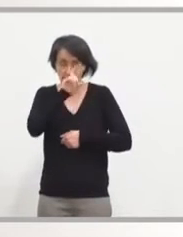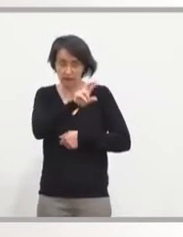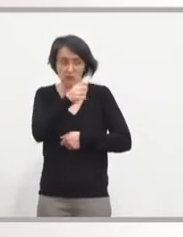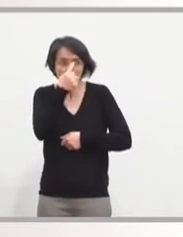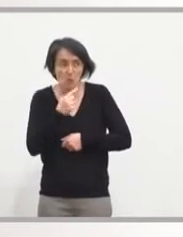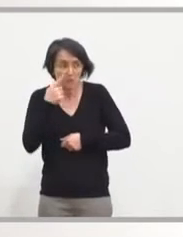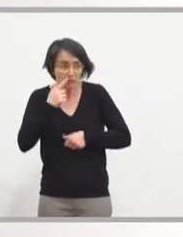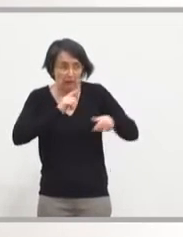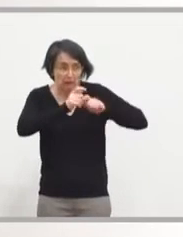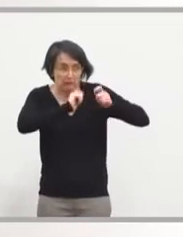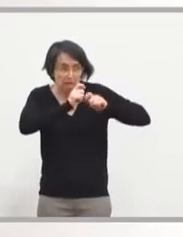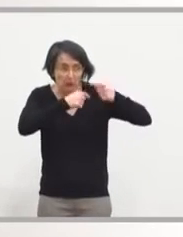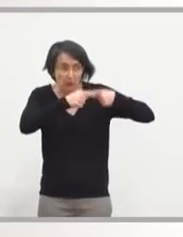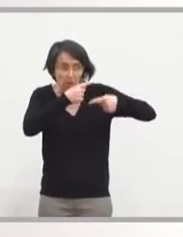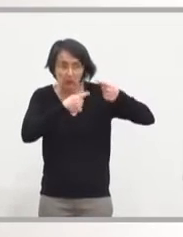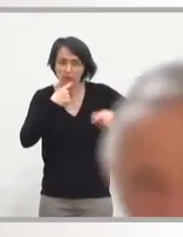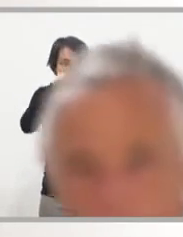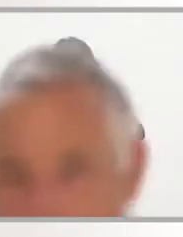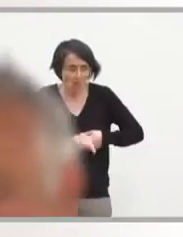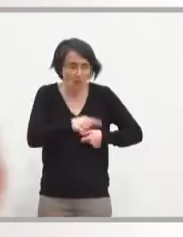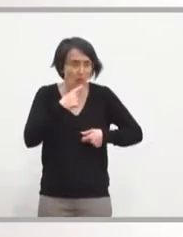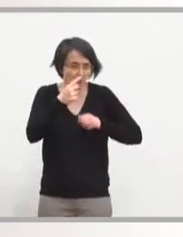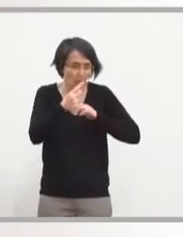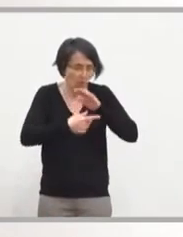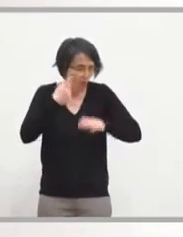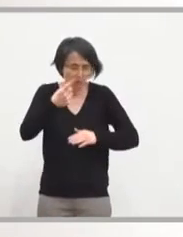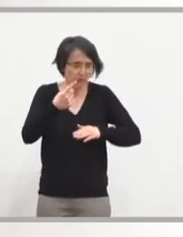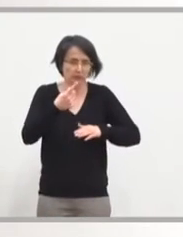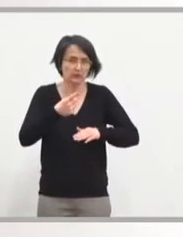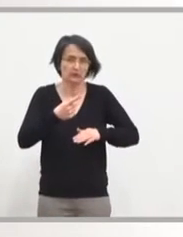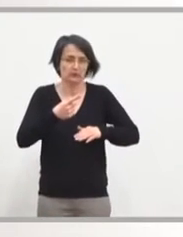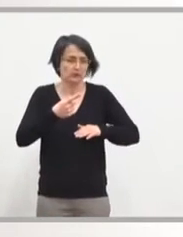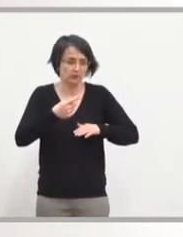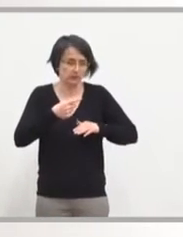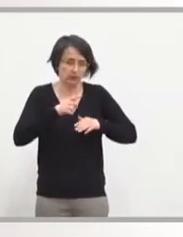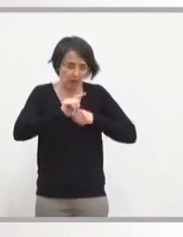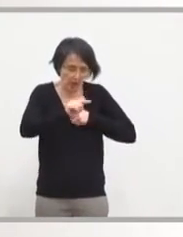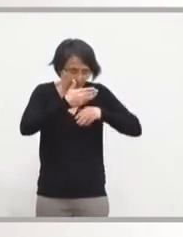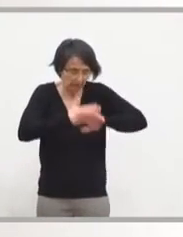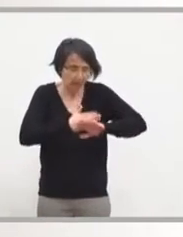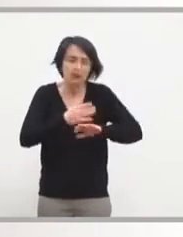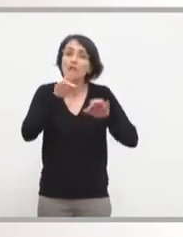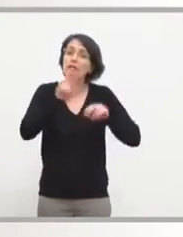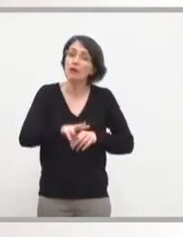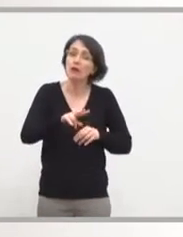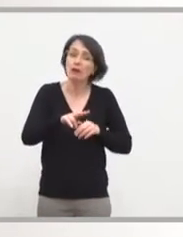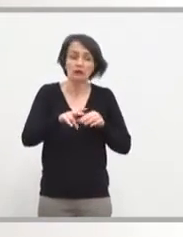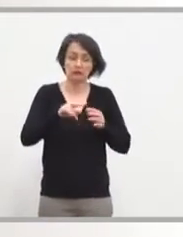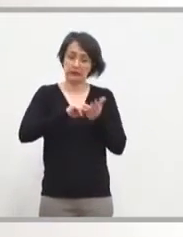Il est urgentissime de le remettre au goût du jour. Il était techniquement en place